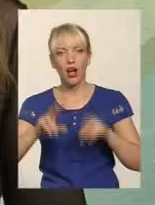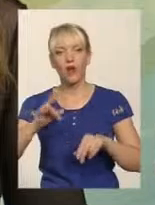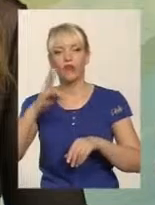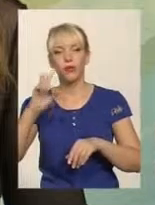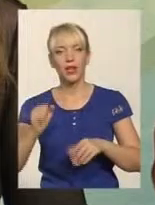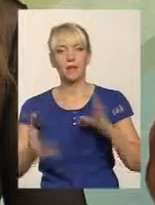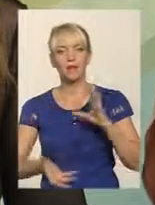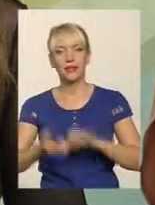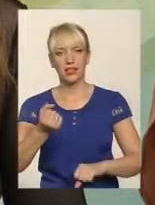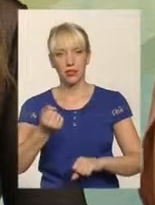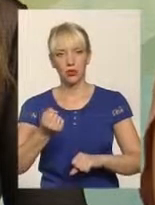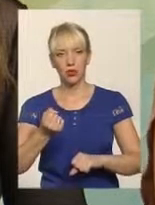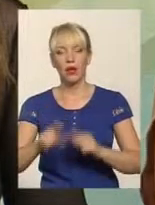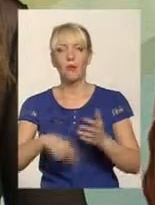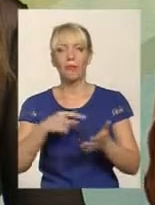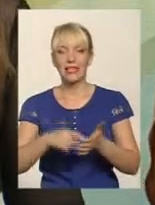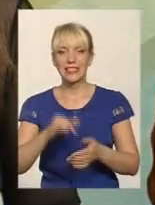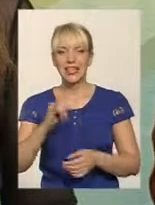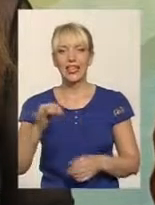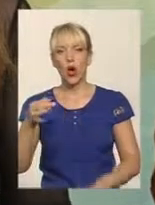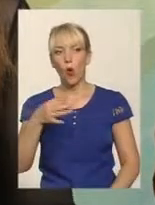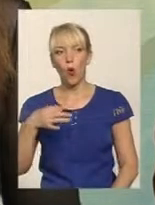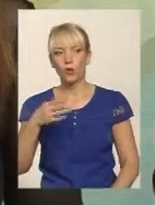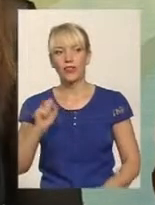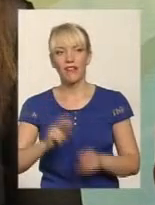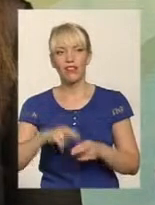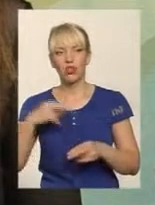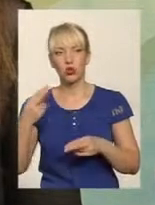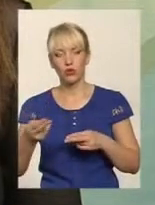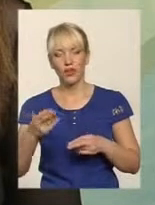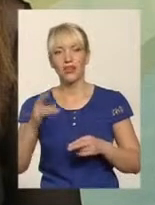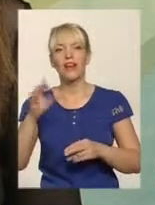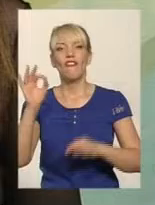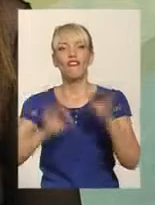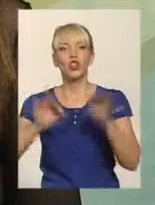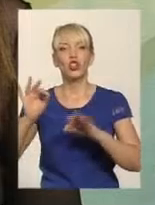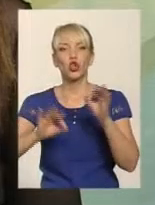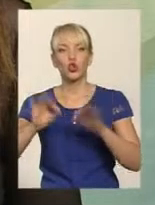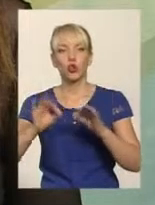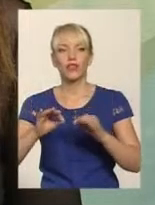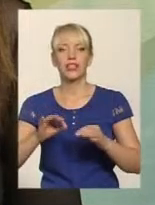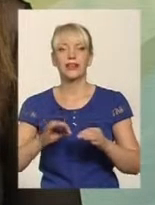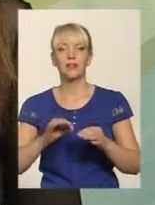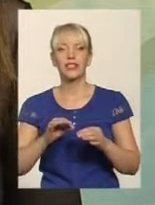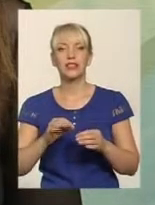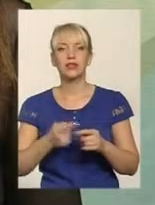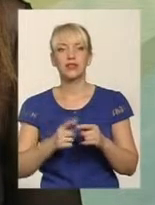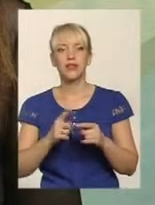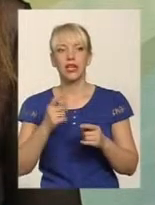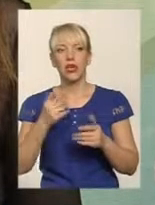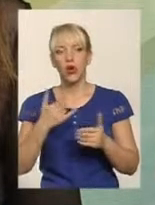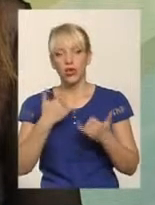підтримку міста та області на відшкодування відсоткових ставок. Хоча наразі хочу